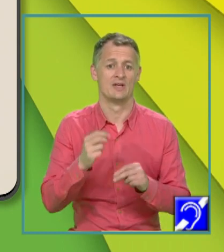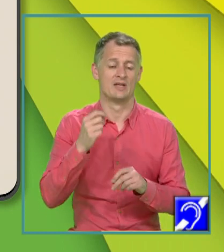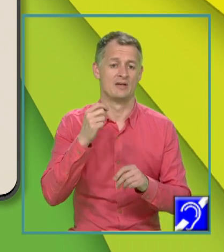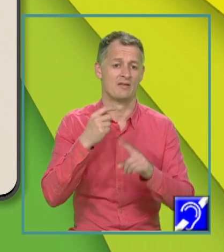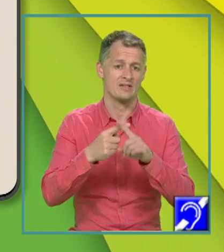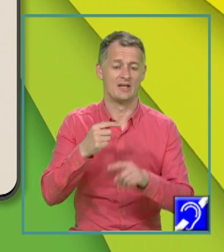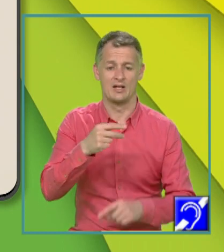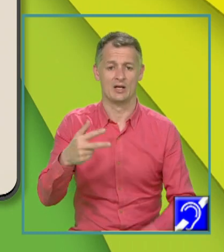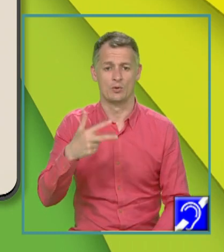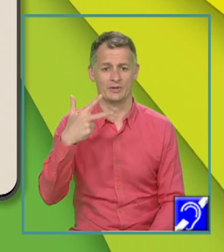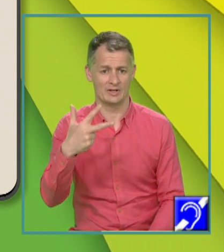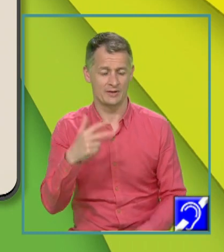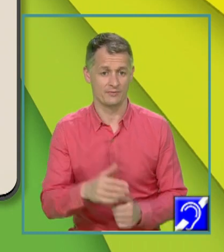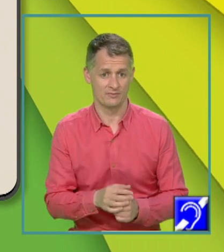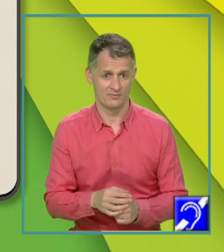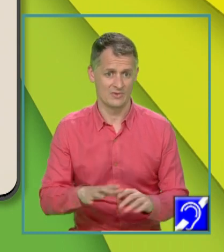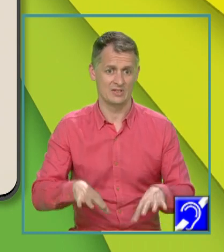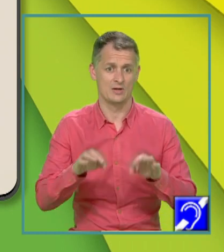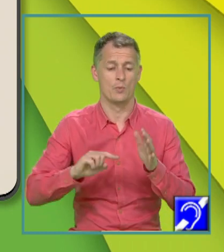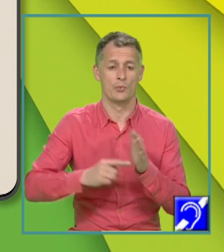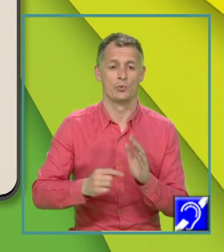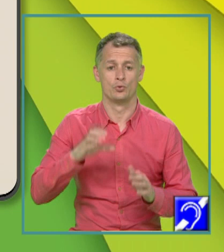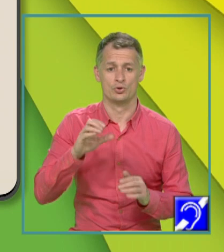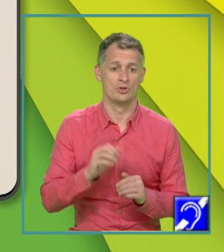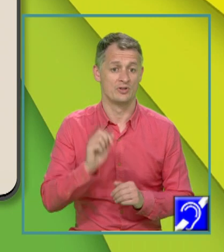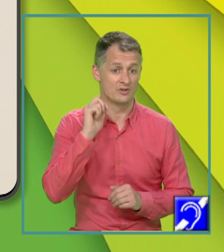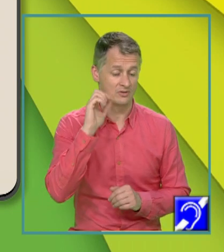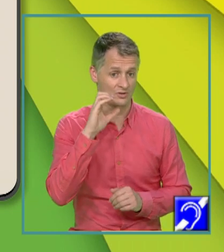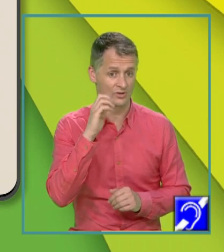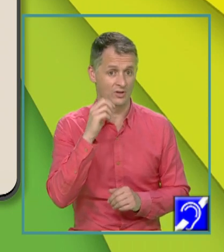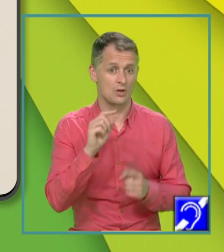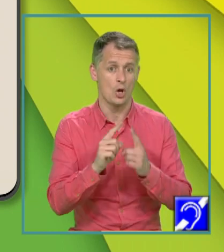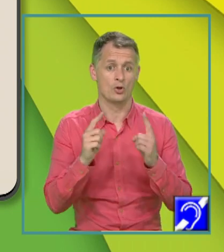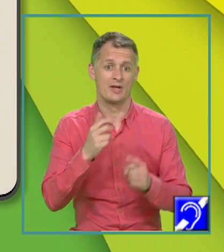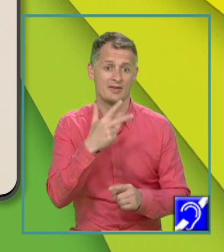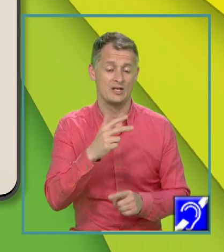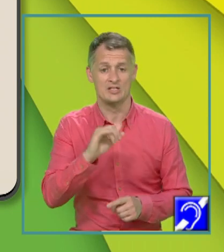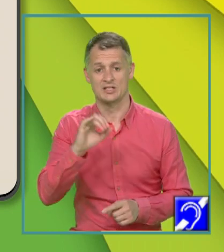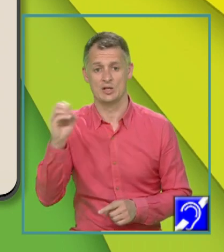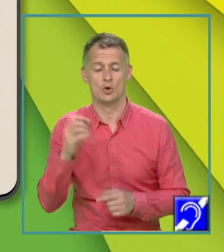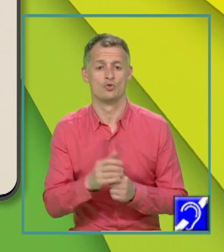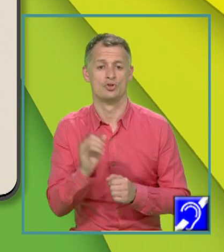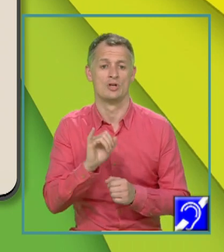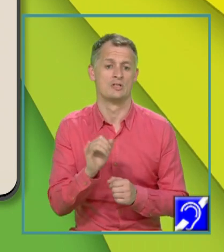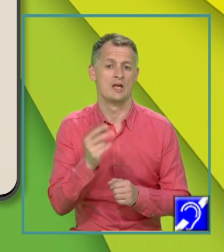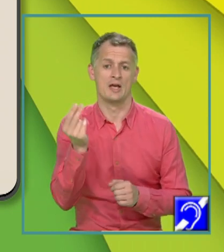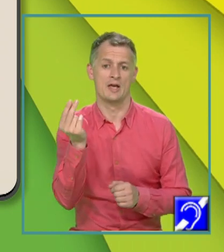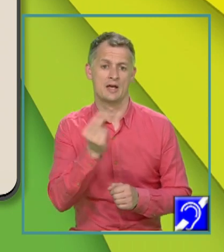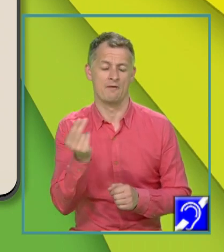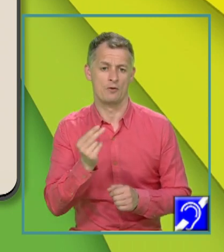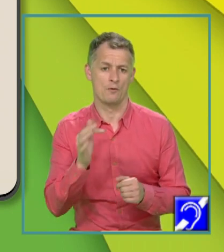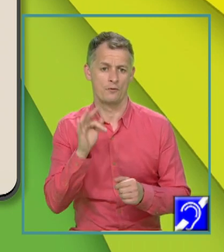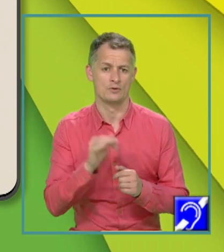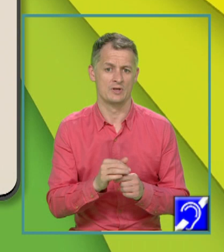Așadar, voi găsi punctul C de coordonate 3 și 0. Cine va fi graficul funcției? Va fi dreapta